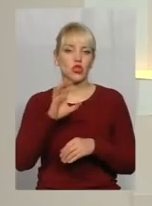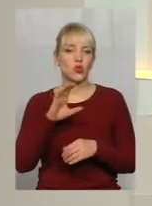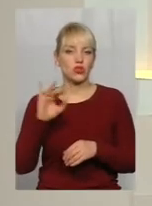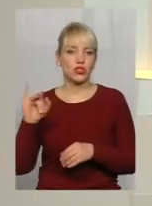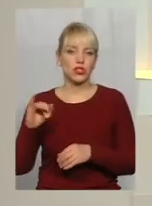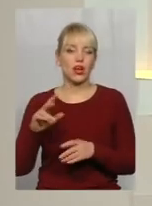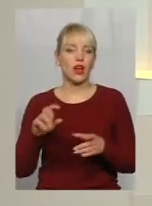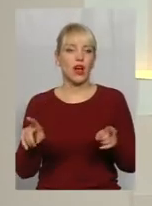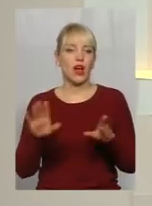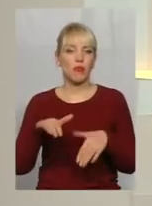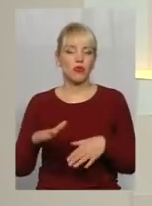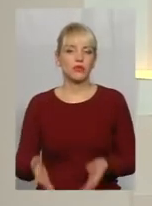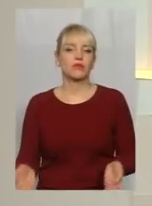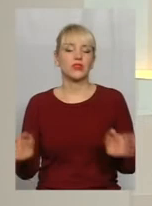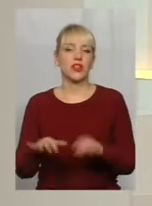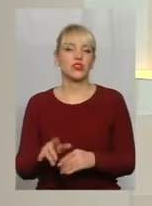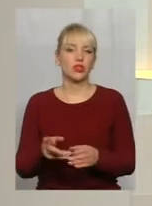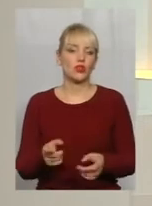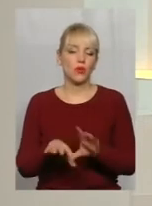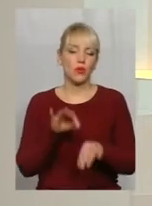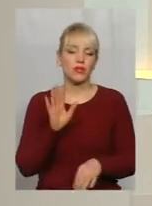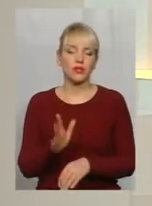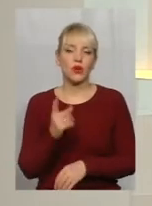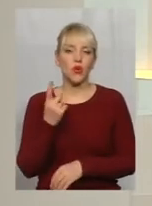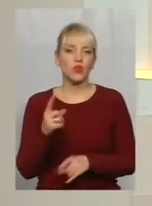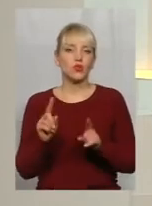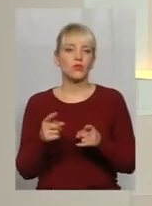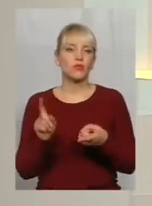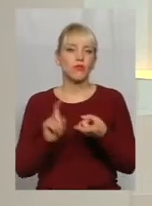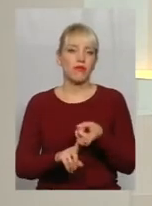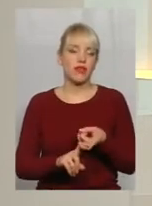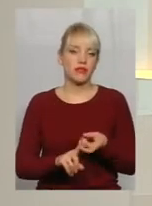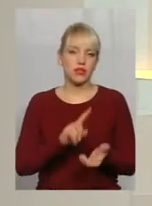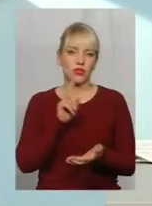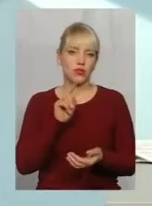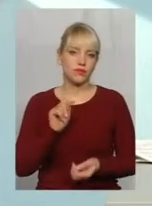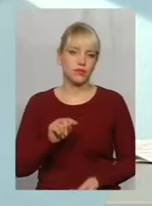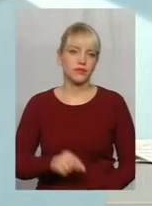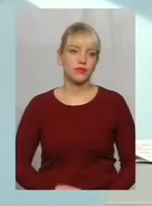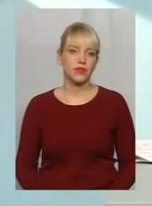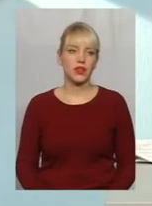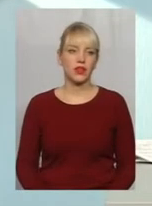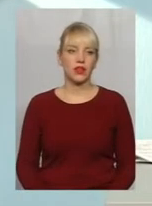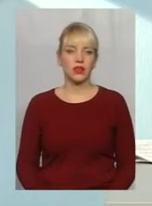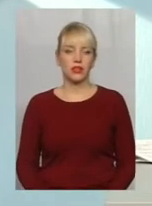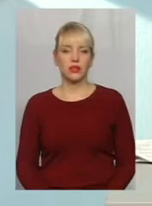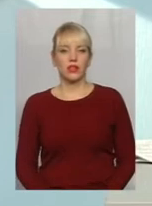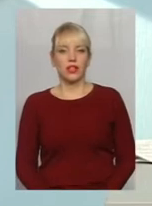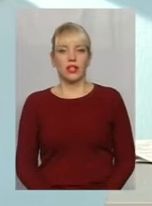а потім вони залишаться ж такі – обирати тільки одну. З чим це пов'язано? Ну, давайте я